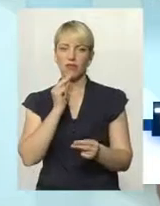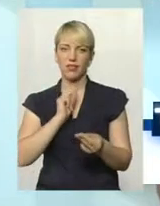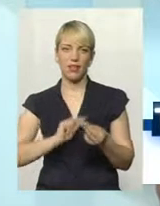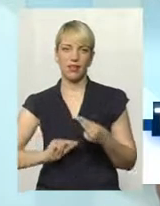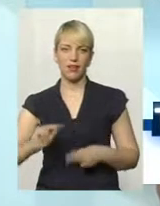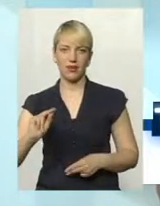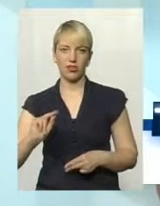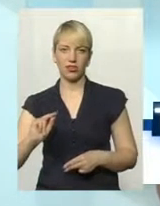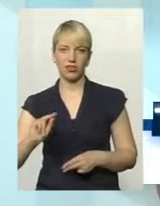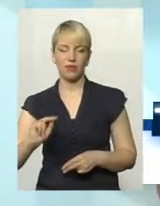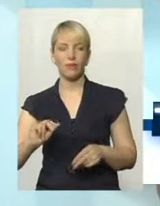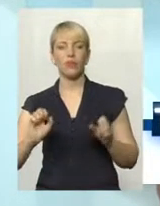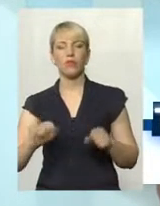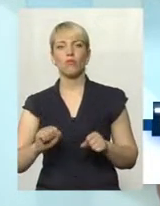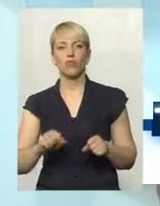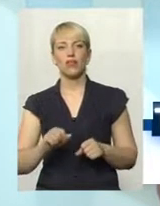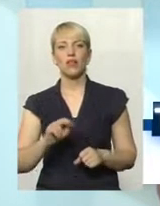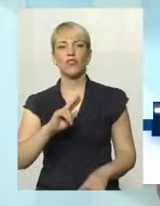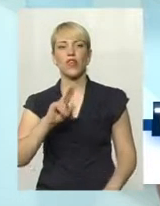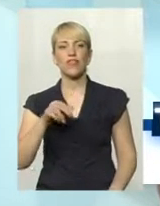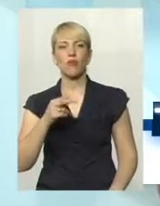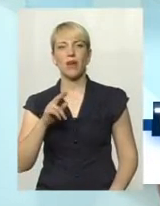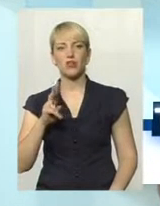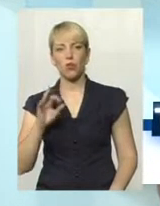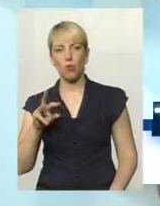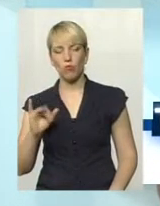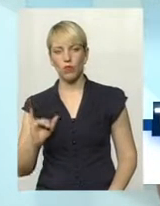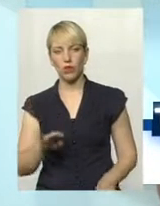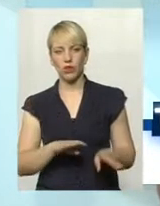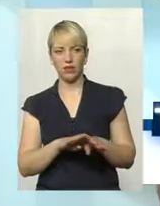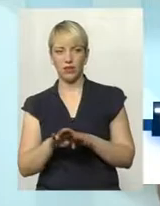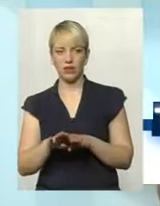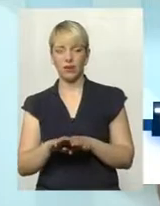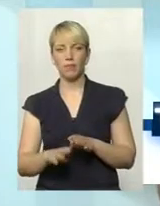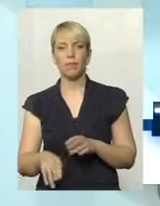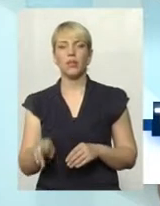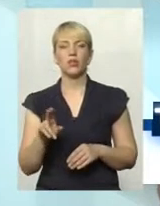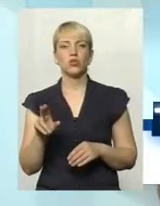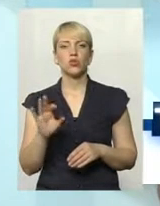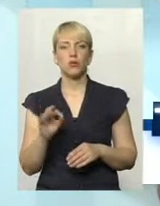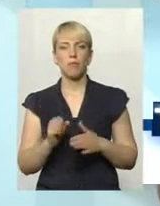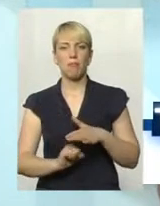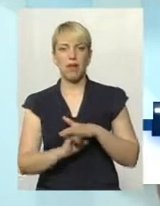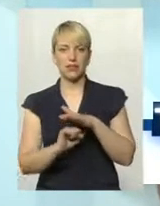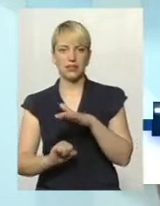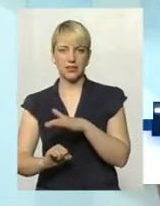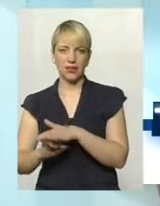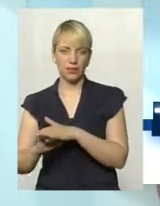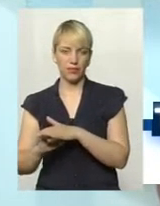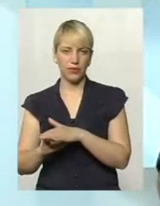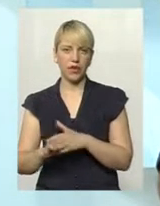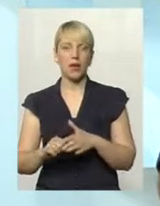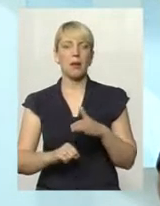Можливо, навіть на європейському рівні. Щодо баз, то якщо взяти бази команд